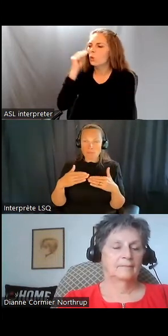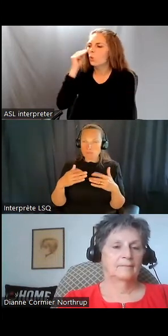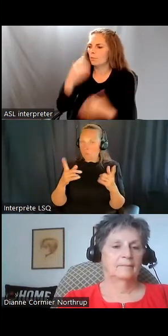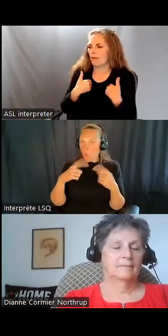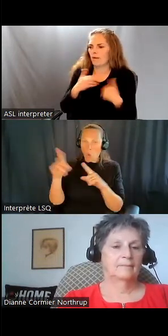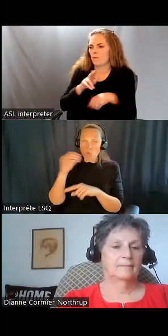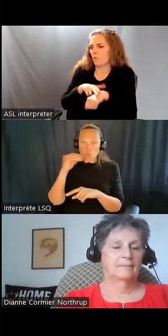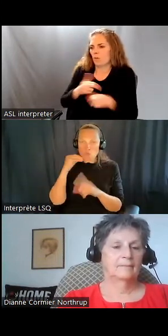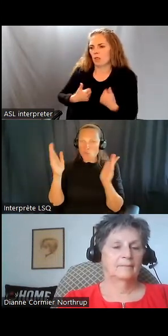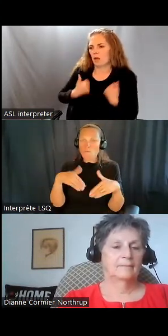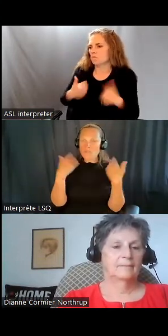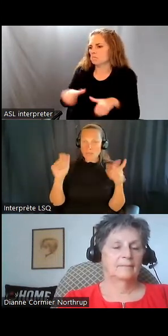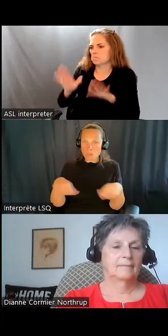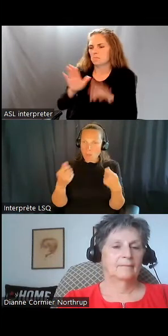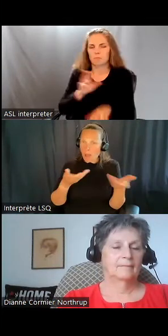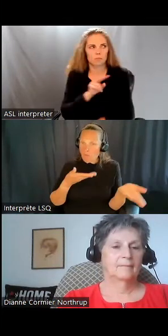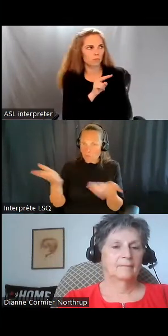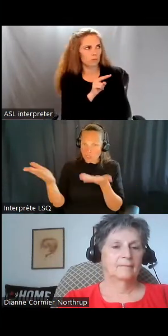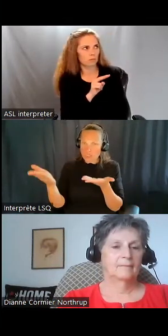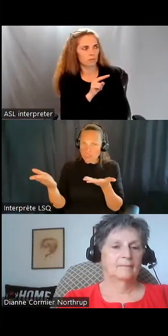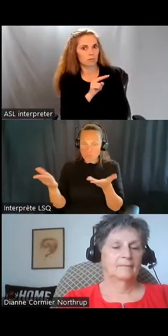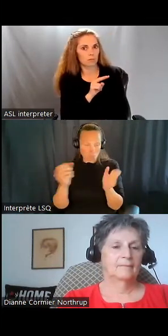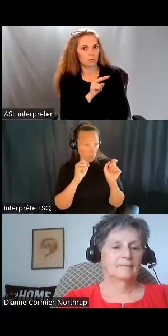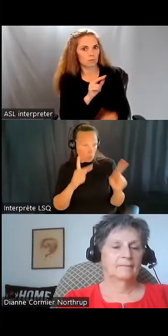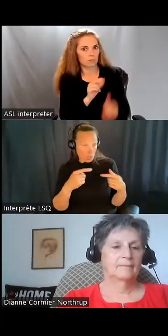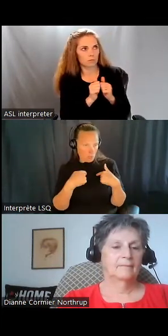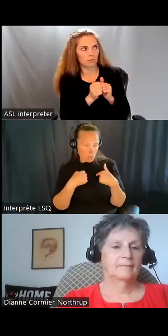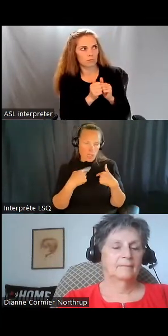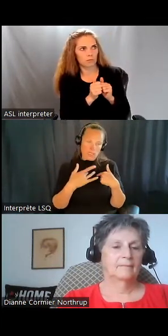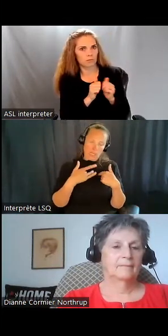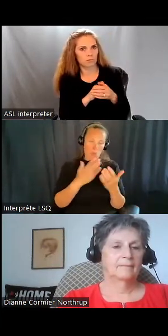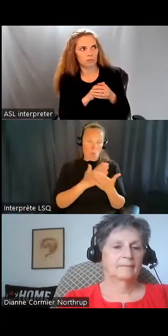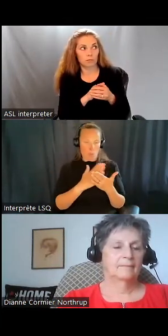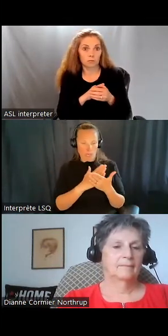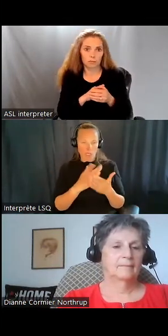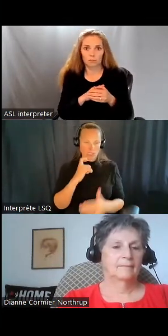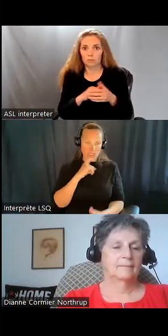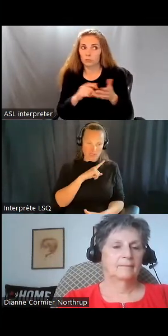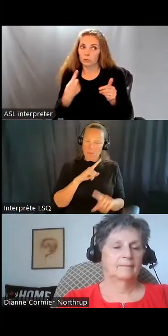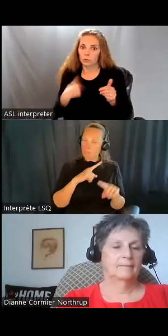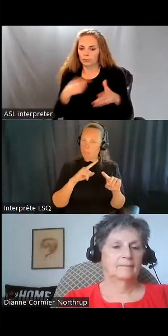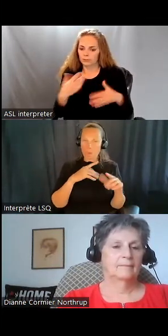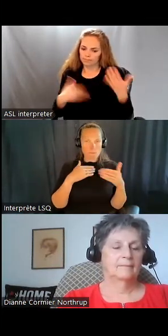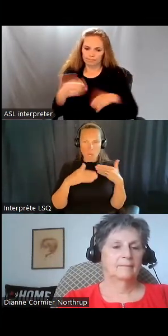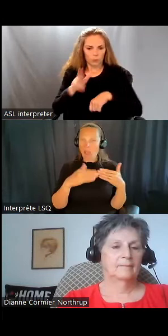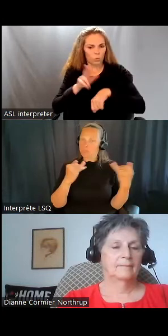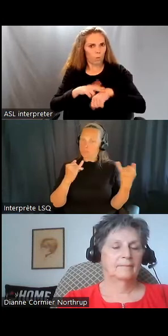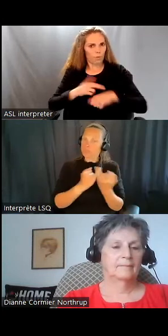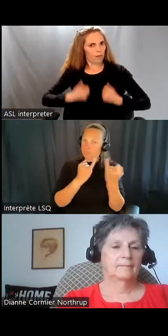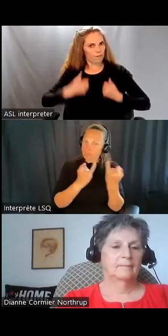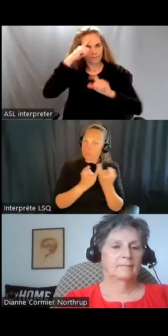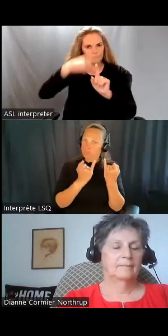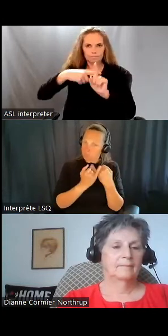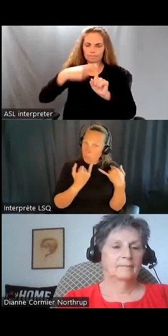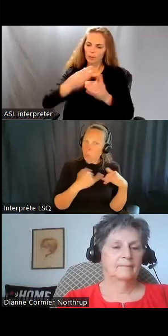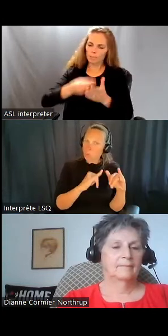ayez une vie normale. Et j'ai juste pensé que c'était OK, ça va être difficile. On a fait tout ce qu'on pouvait. On a acheté